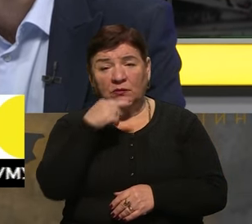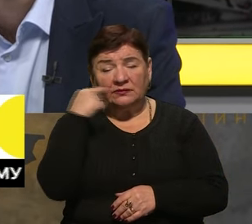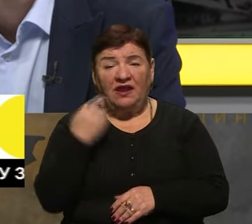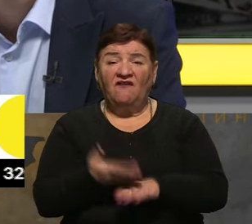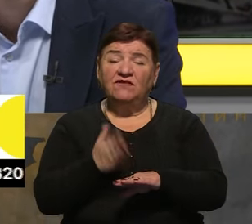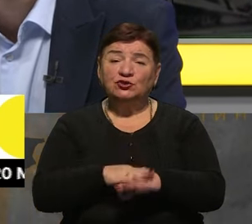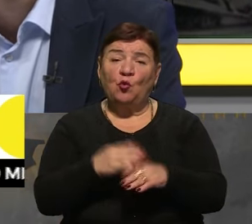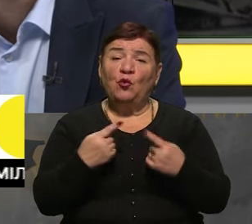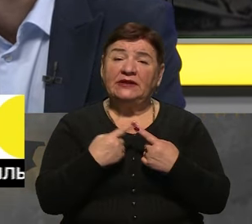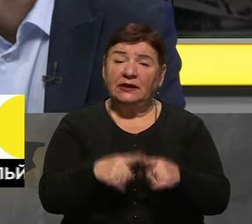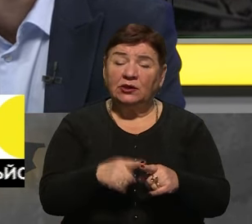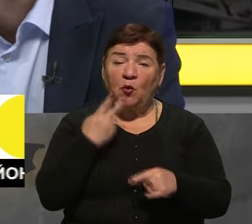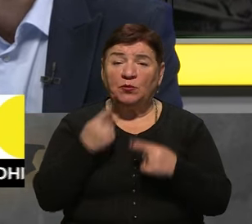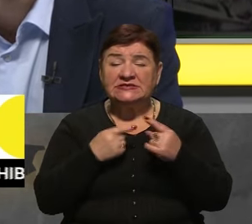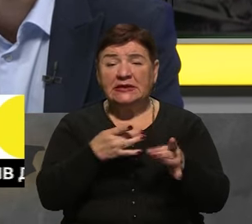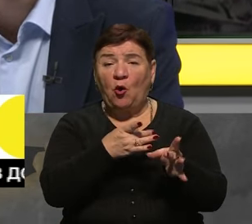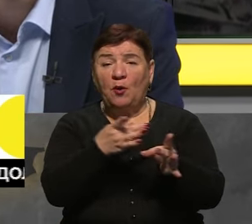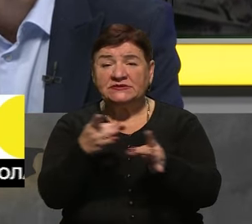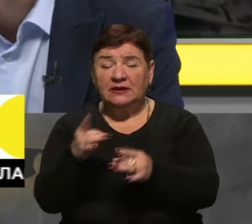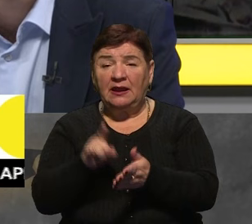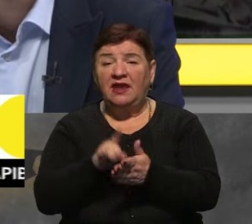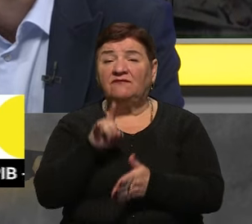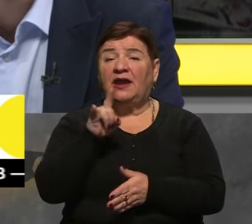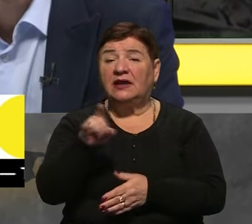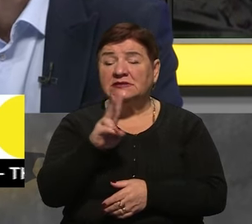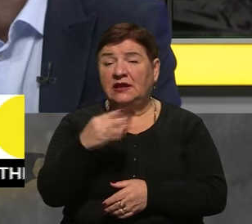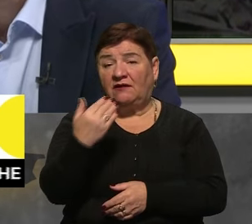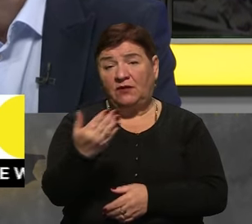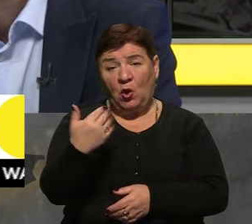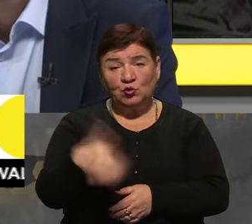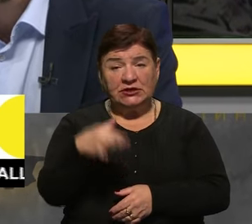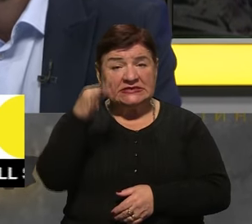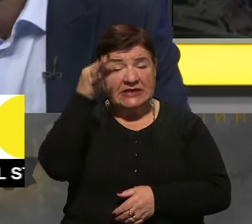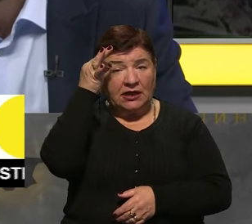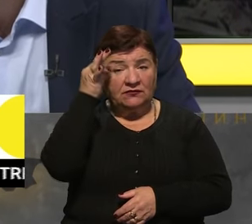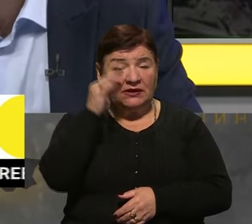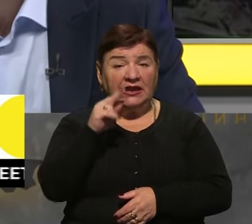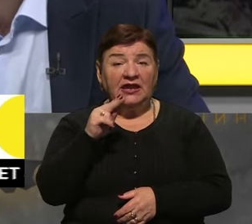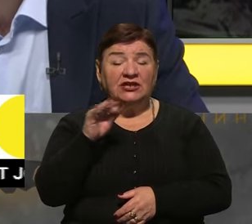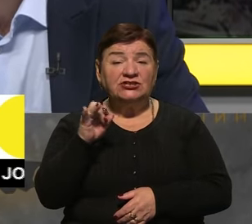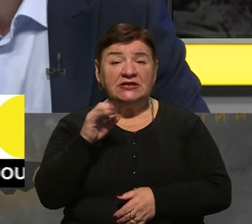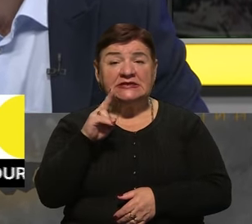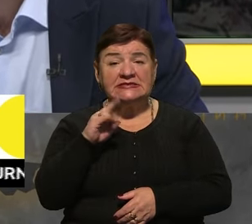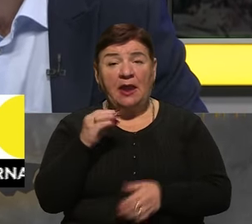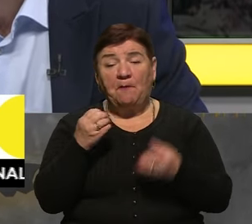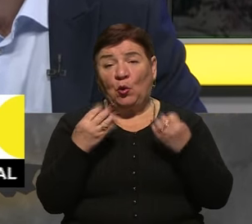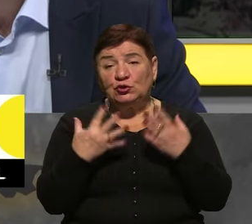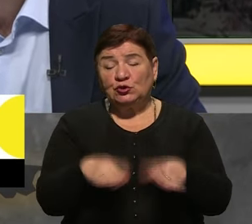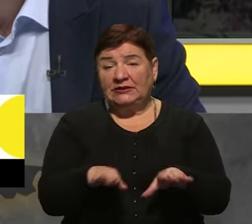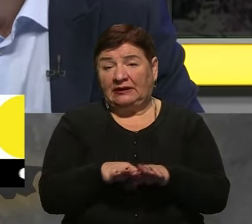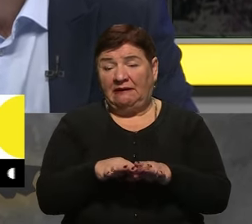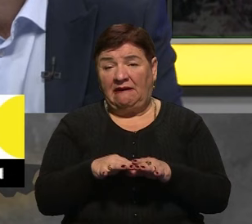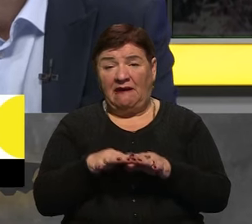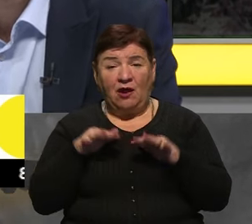техніку, постійно прикриваються обстрілами і авіацією, як ви вже згадували. Чи це просто, так би мовити, м'ясні штурми?